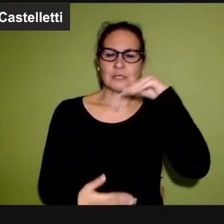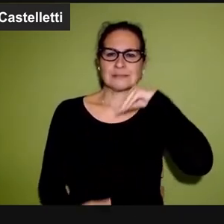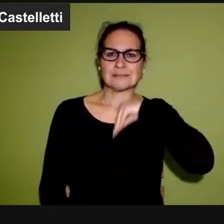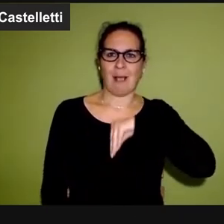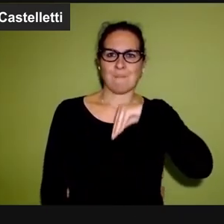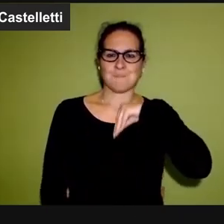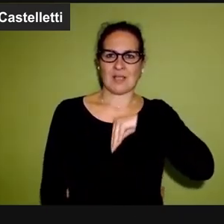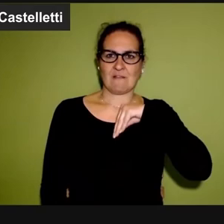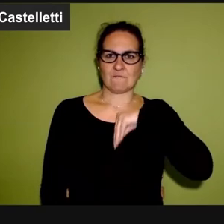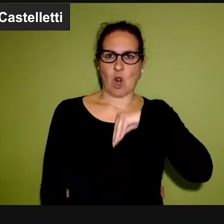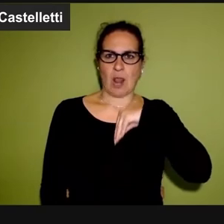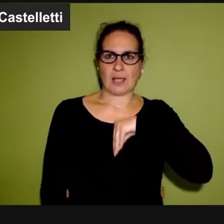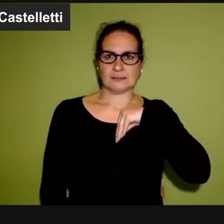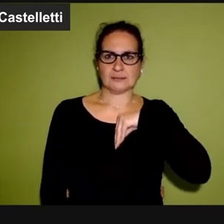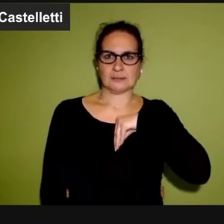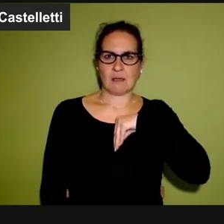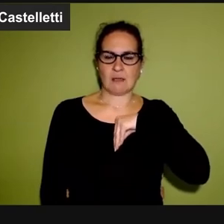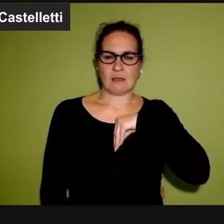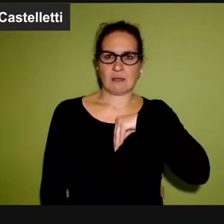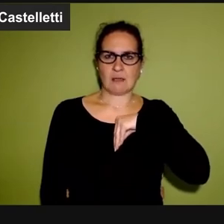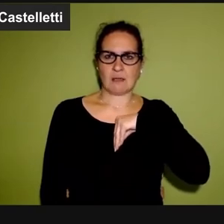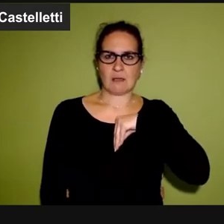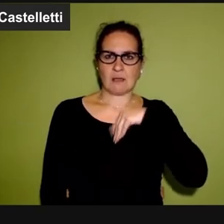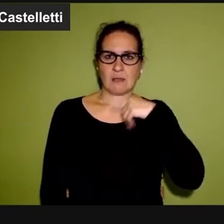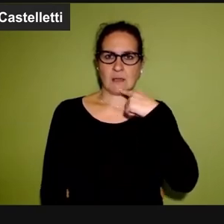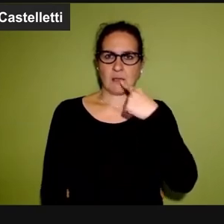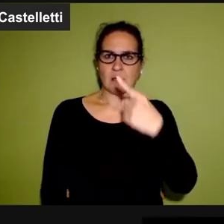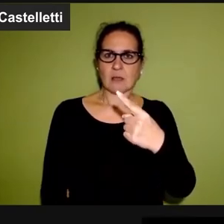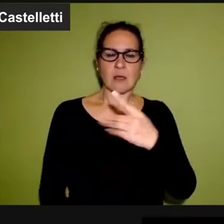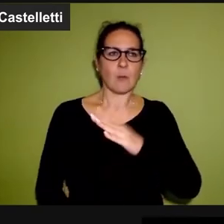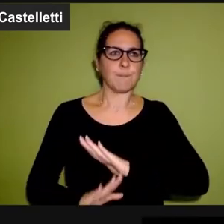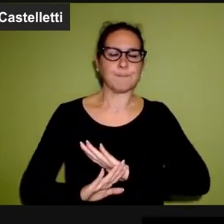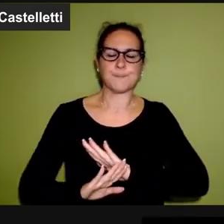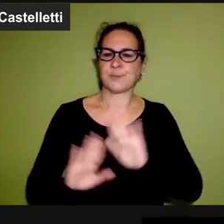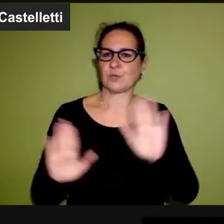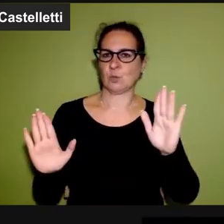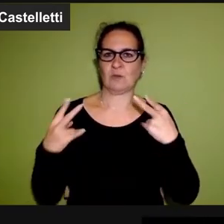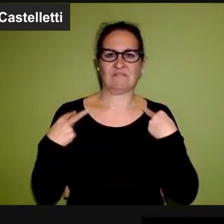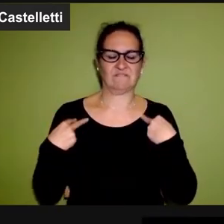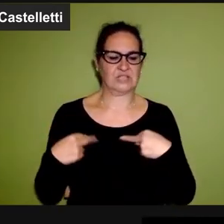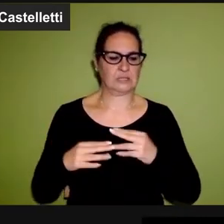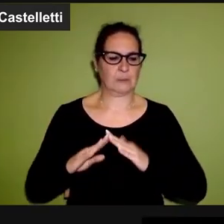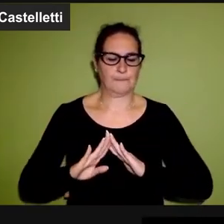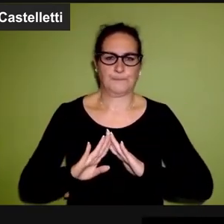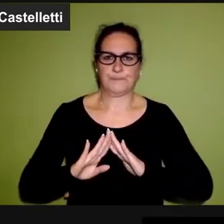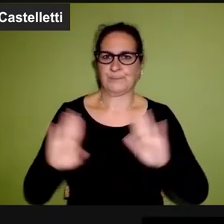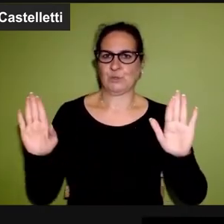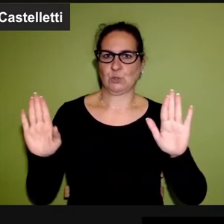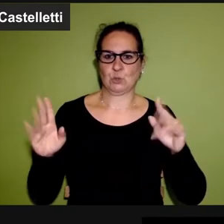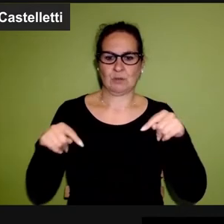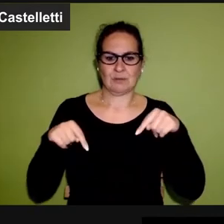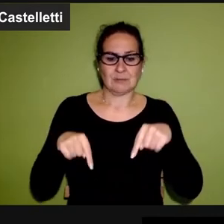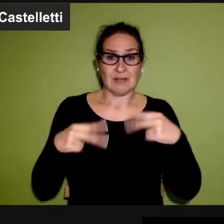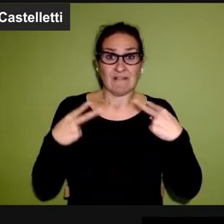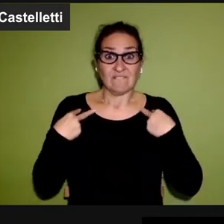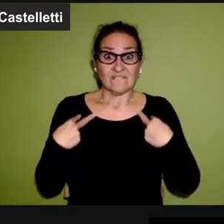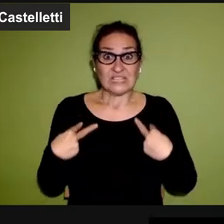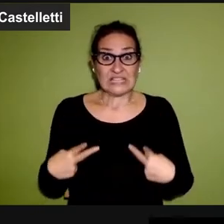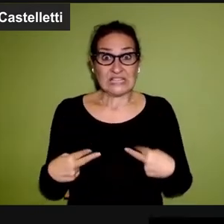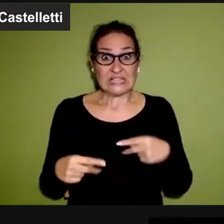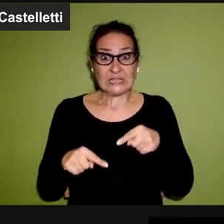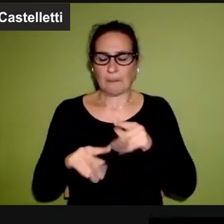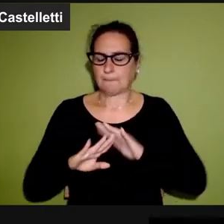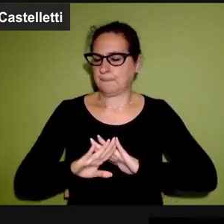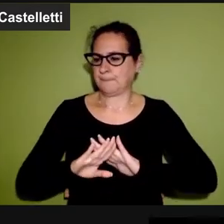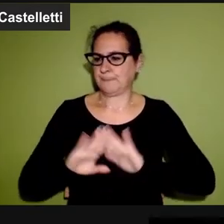consapevole reiteratamente dice che non ce la fa più a considerare